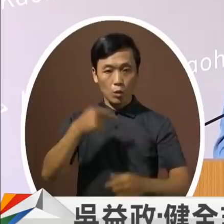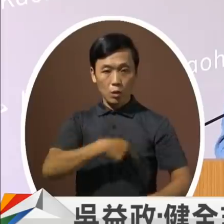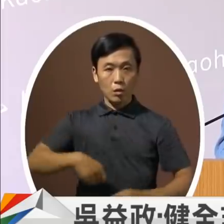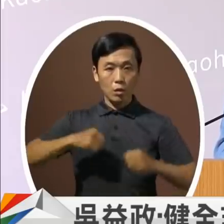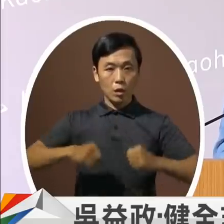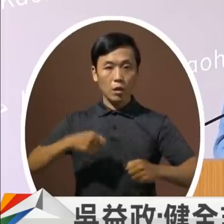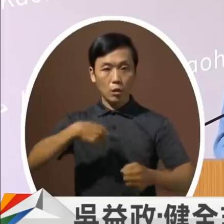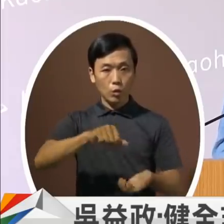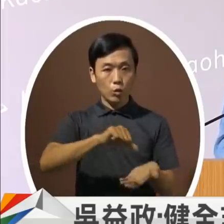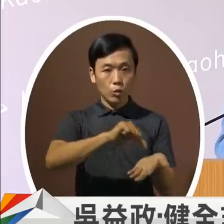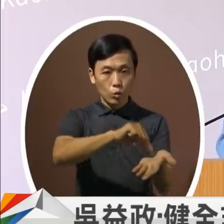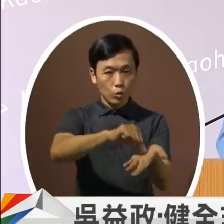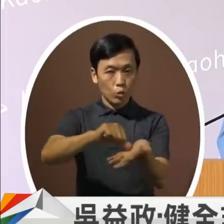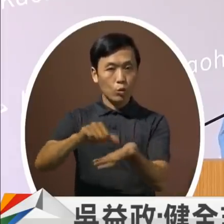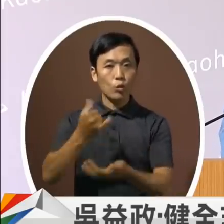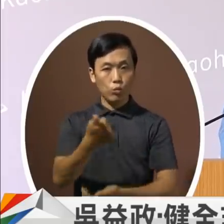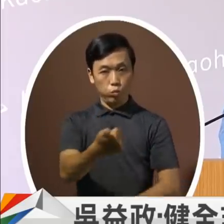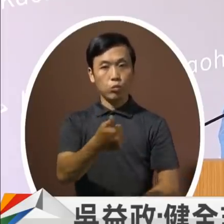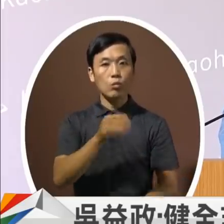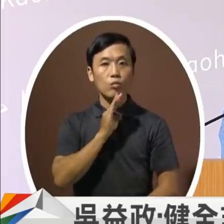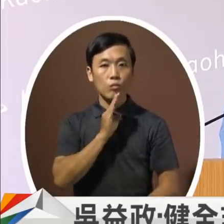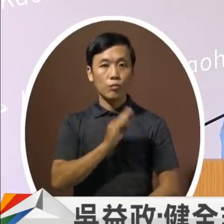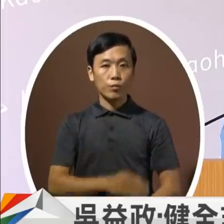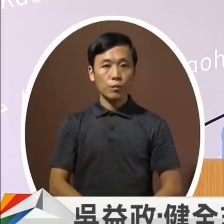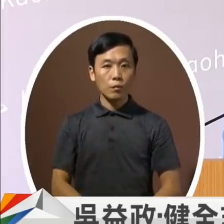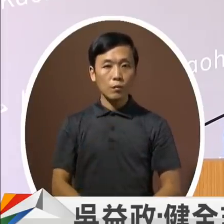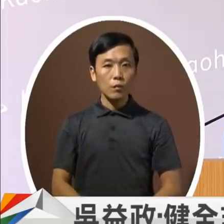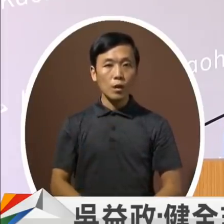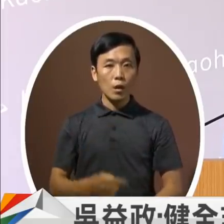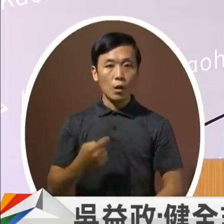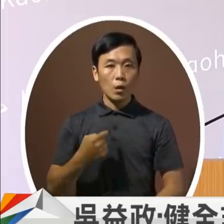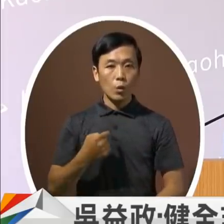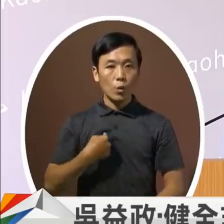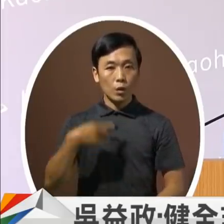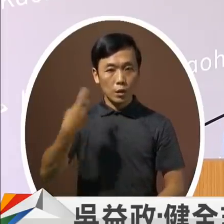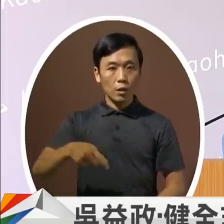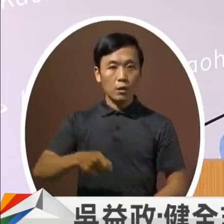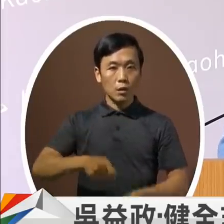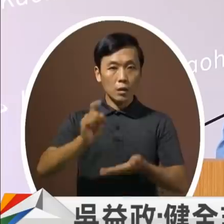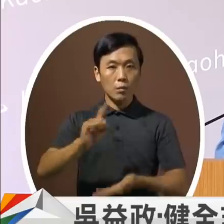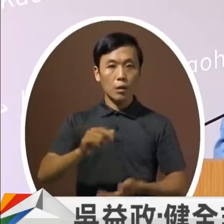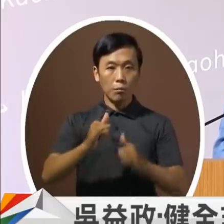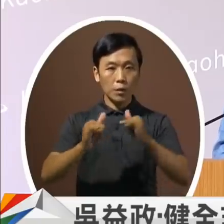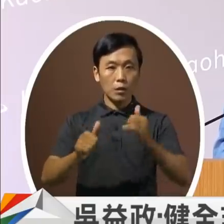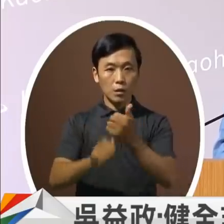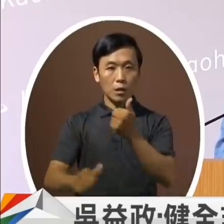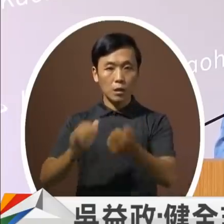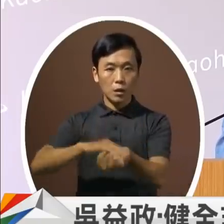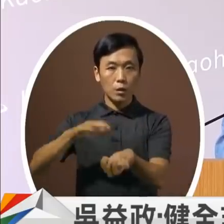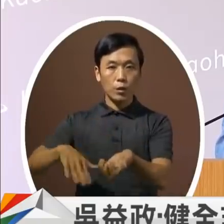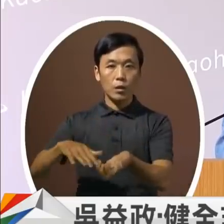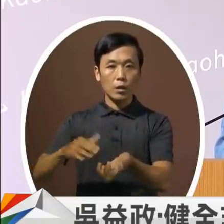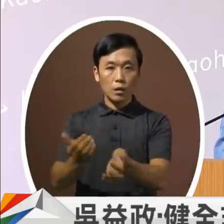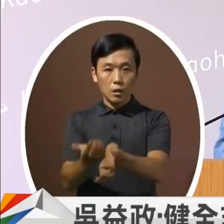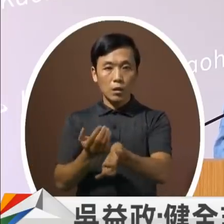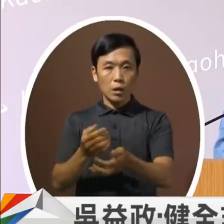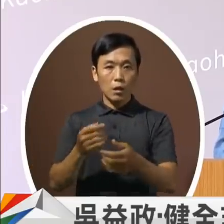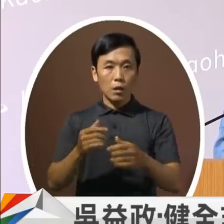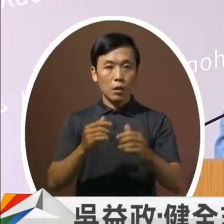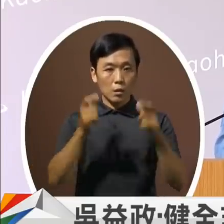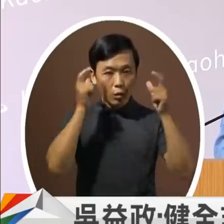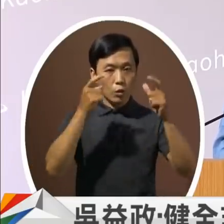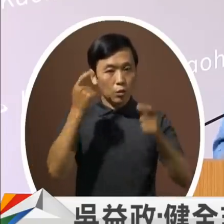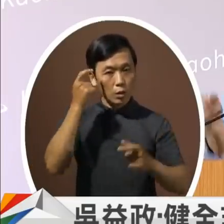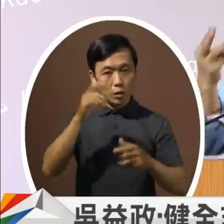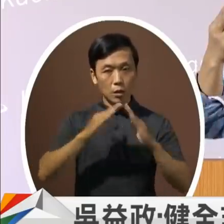农田里面去种植是更好的那我再还是提到的就是民生医院之前高雄本来要把它放弃掉